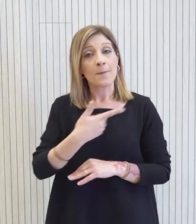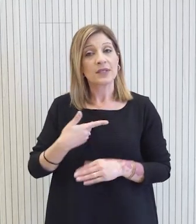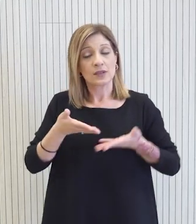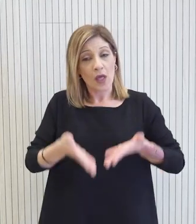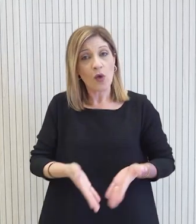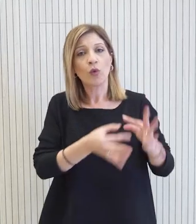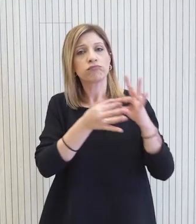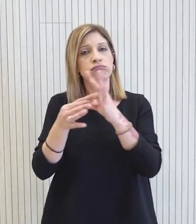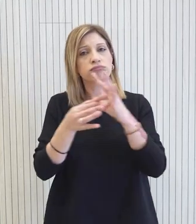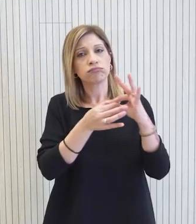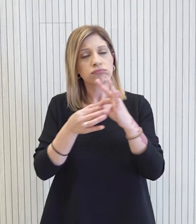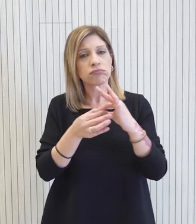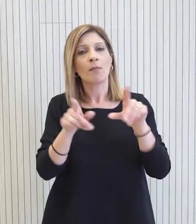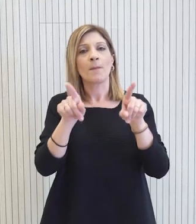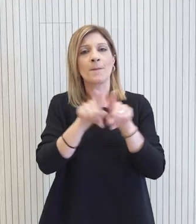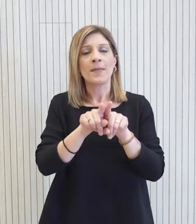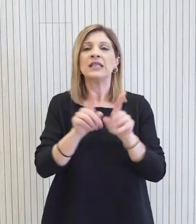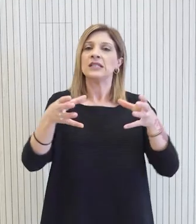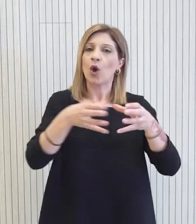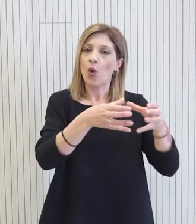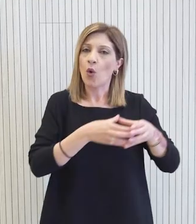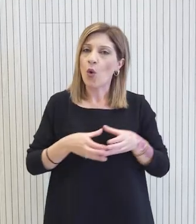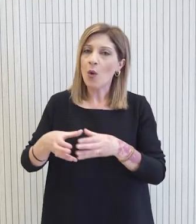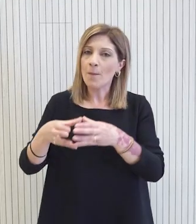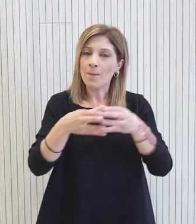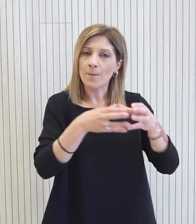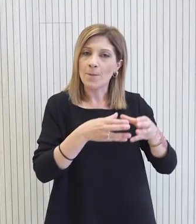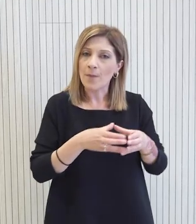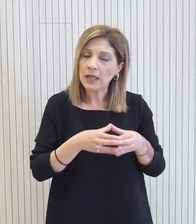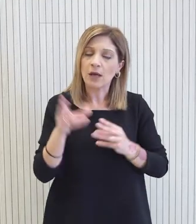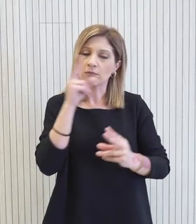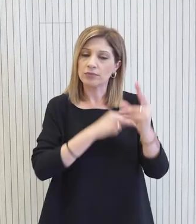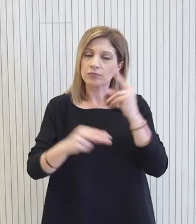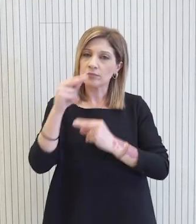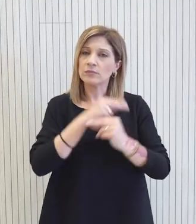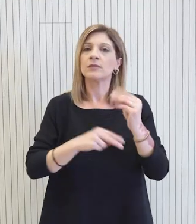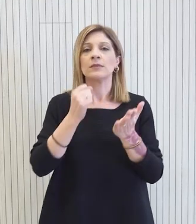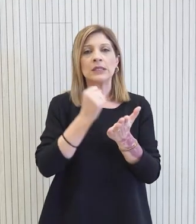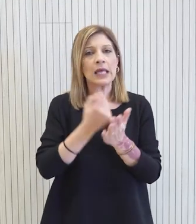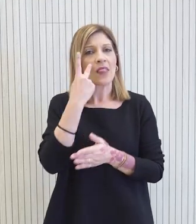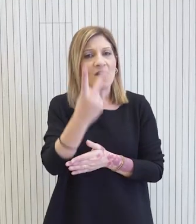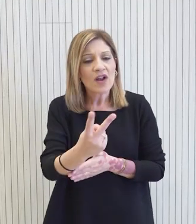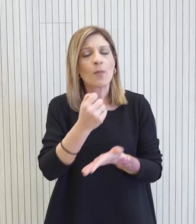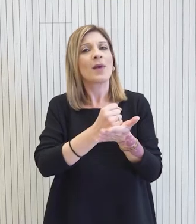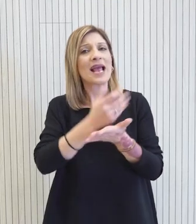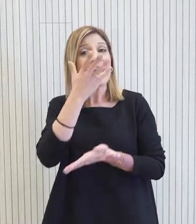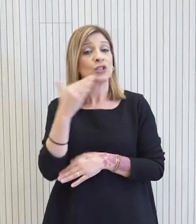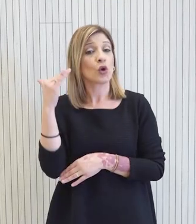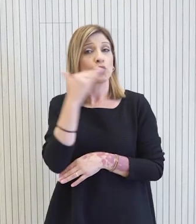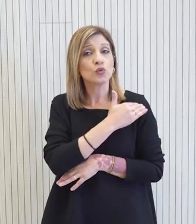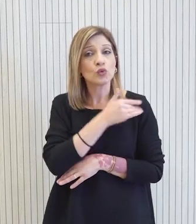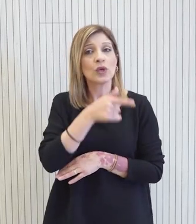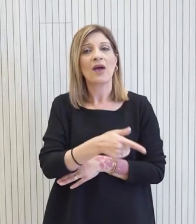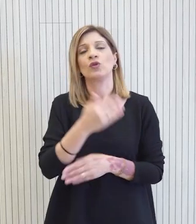στενή συνεργασία και πάλι με τις πολιτικές ομάδες με τις πολιτικές δυνάμεις της χώρας να αξιολογήσουμε εγκαίρως